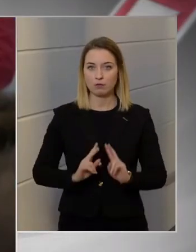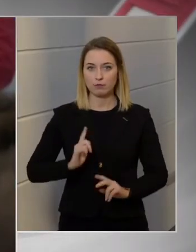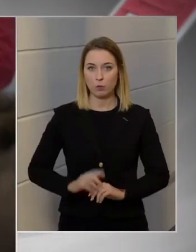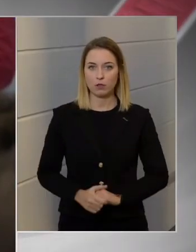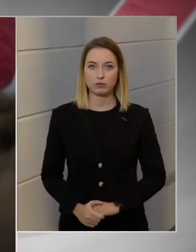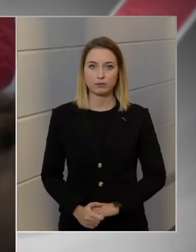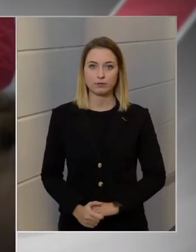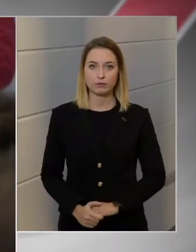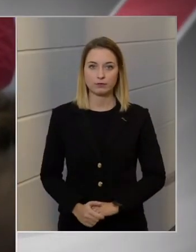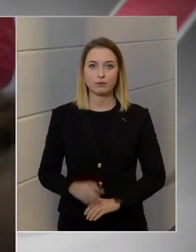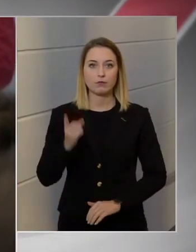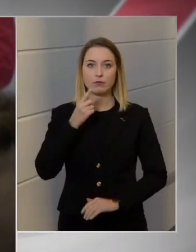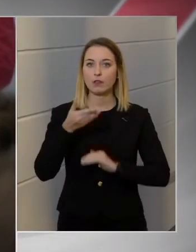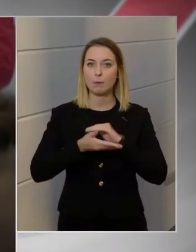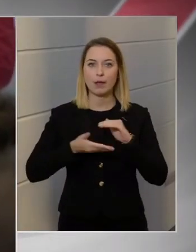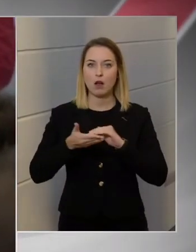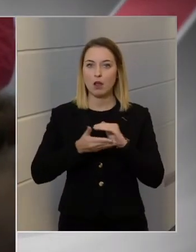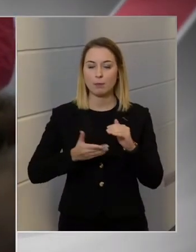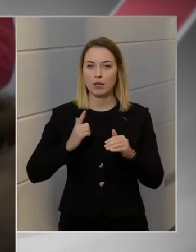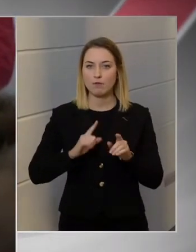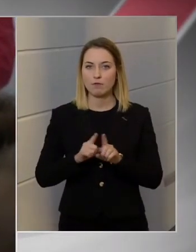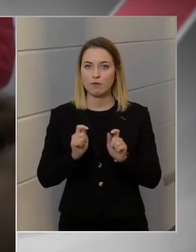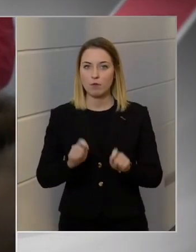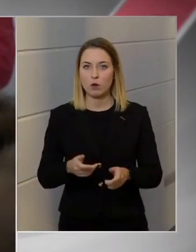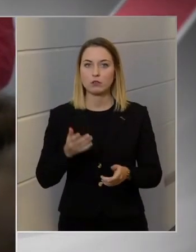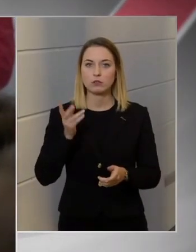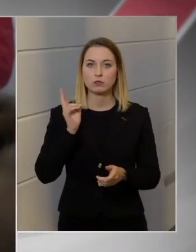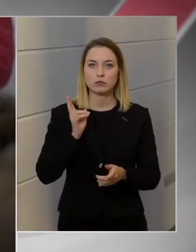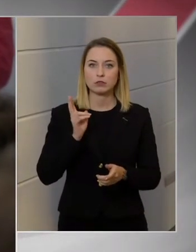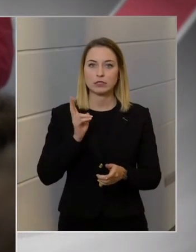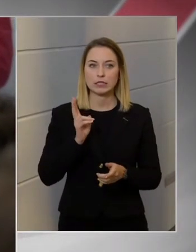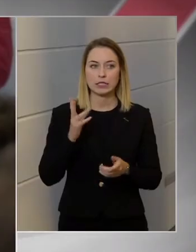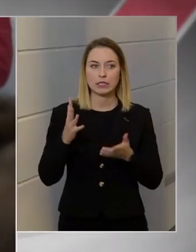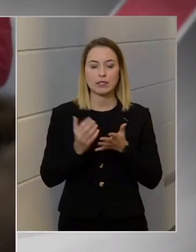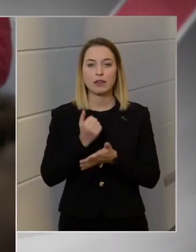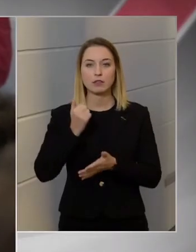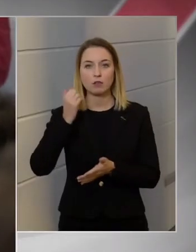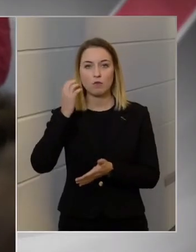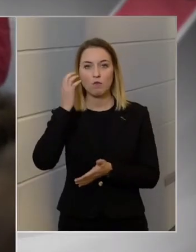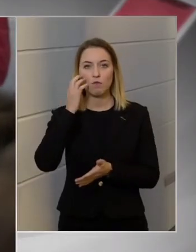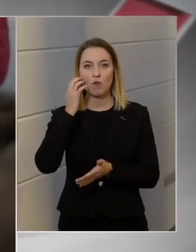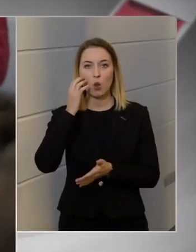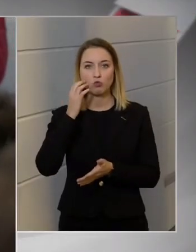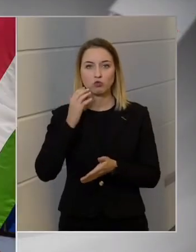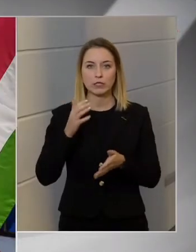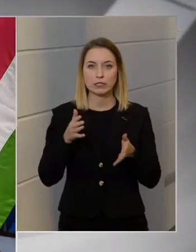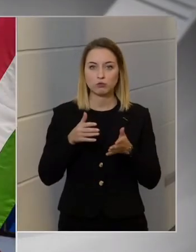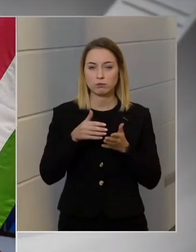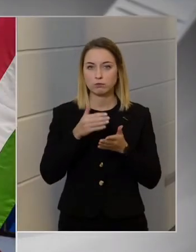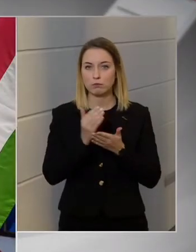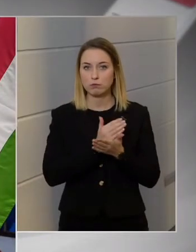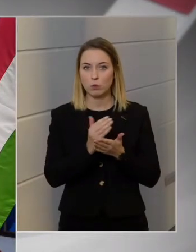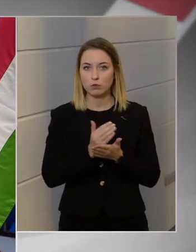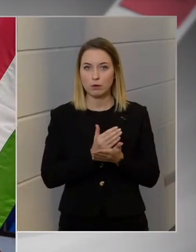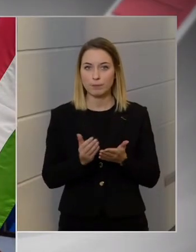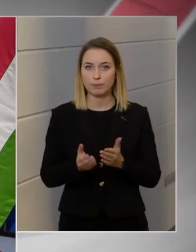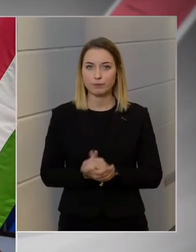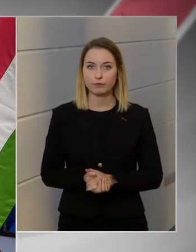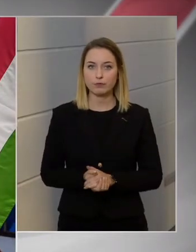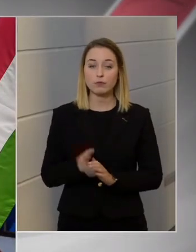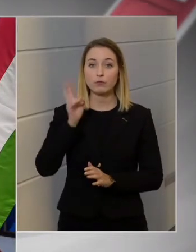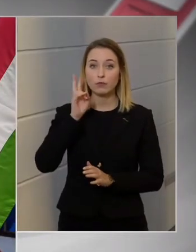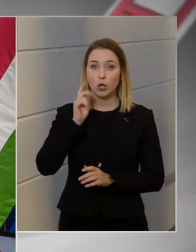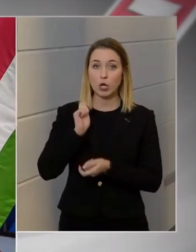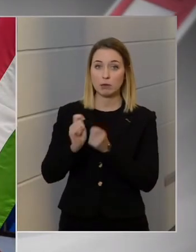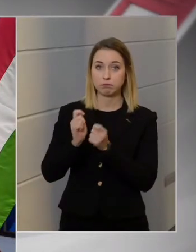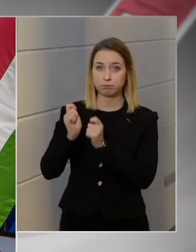Az mi alapján dölt el, hogy kik nyertek a falusi kisbolt programban? Akik